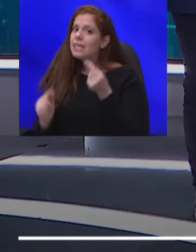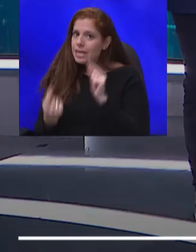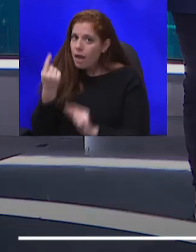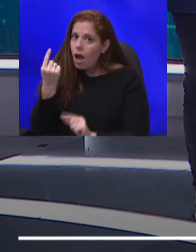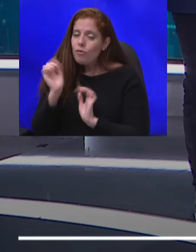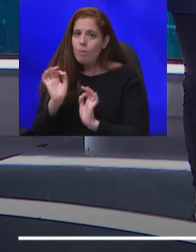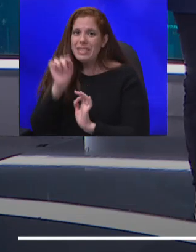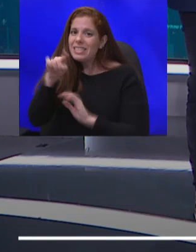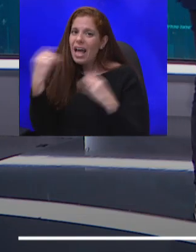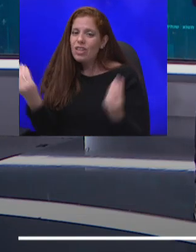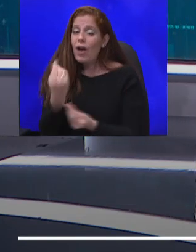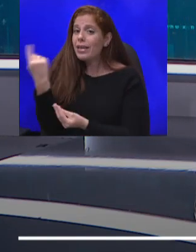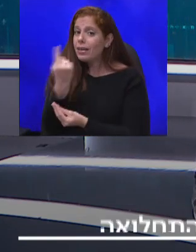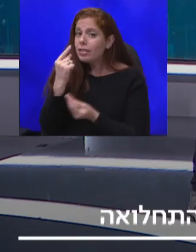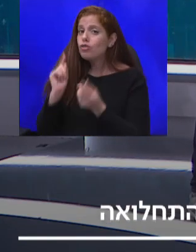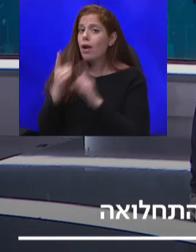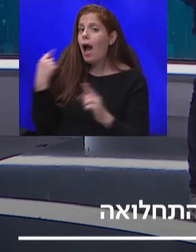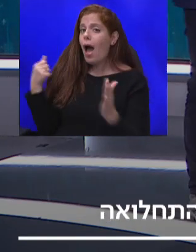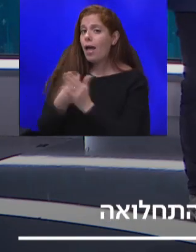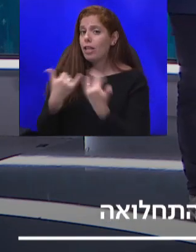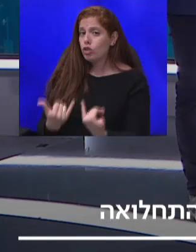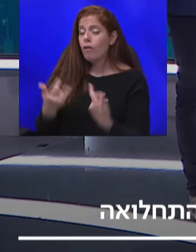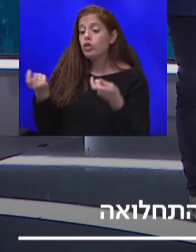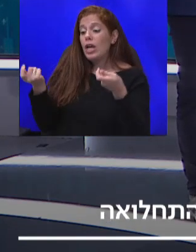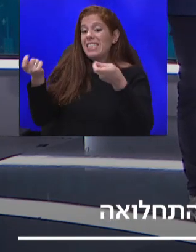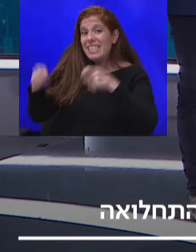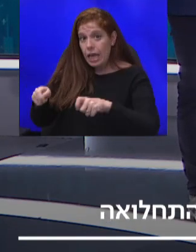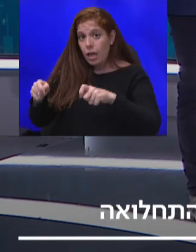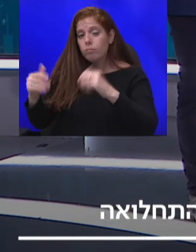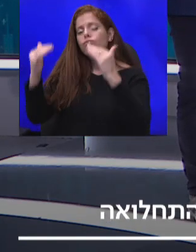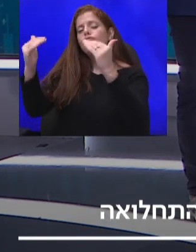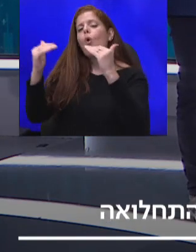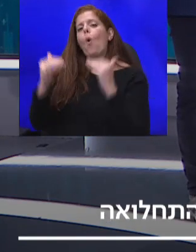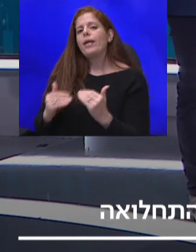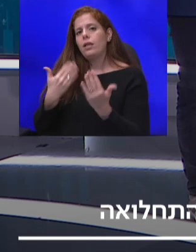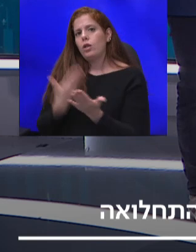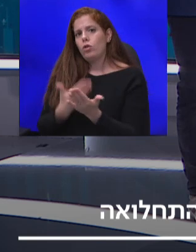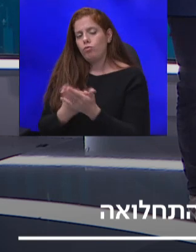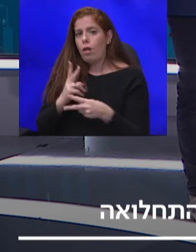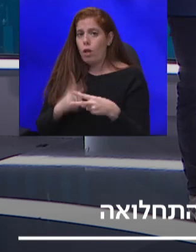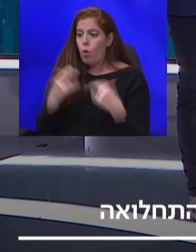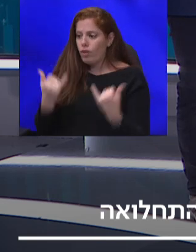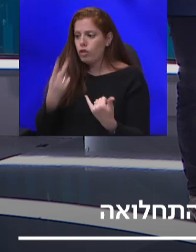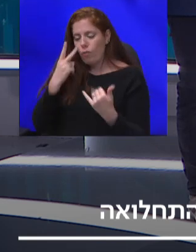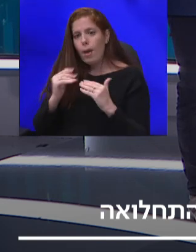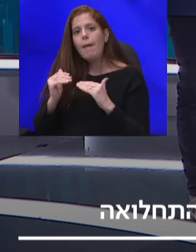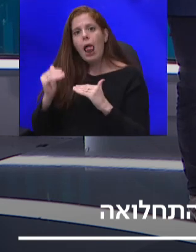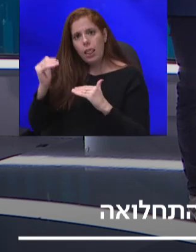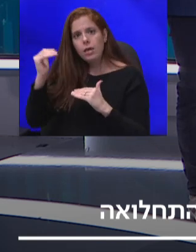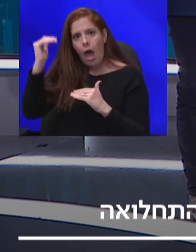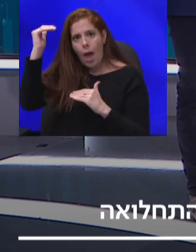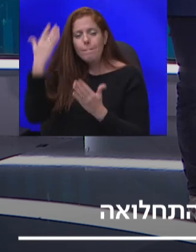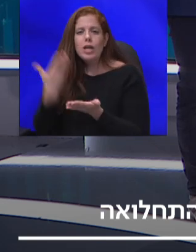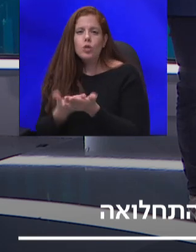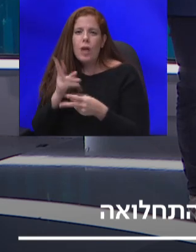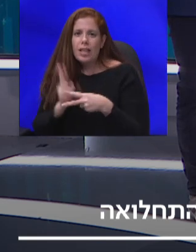שקרה עד כה, זה שסגר הוריד את נתוני התחלואה, ואנחנו רואים עכשיו עלייה, מתונה אומנם, אבל עלייה בנתוני התחלואה, כזו